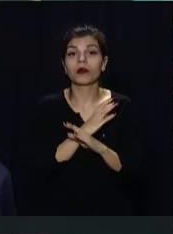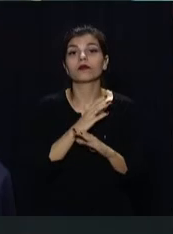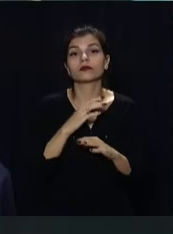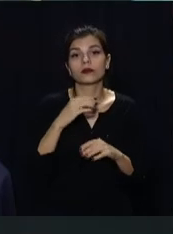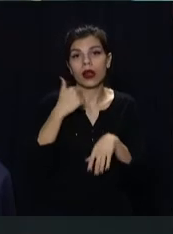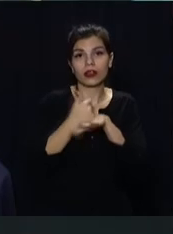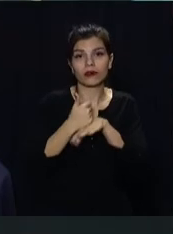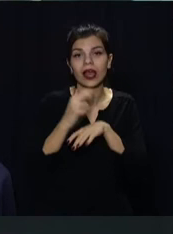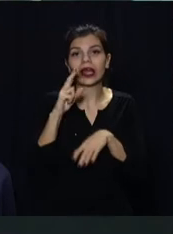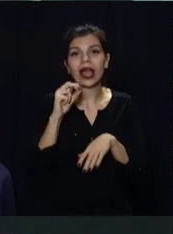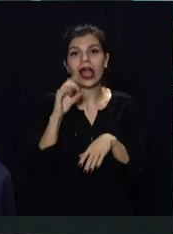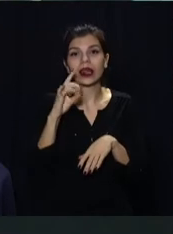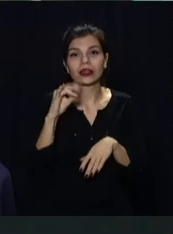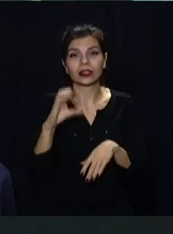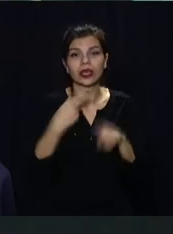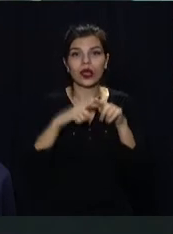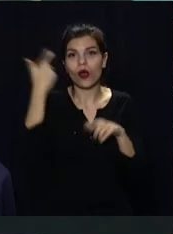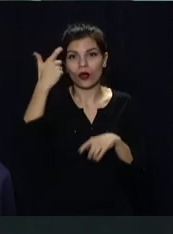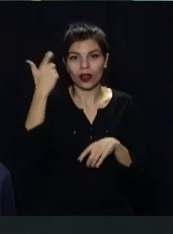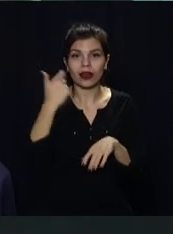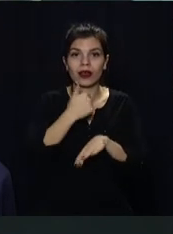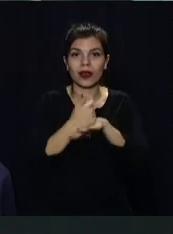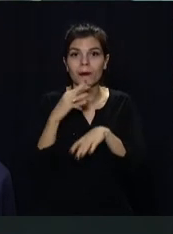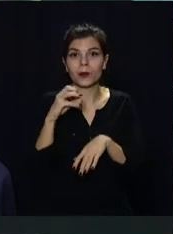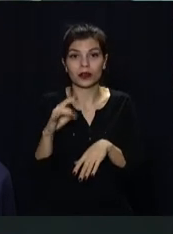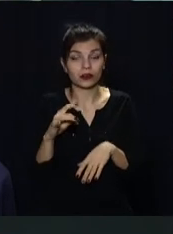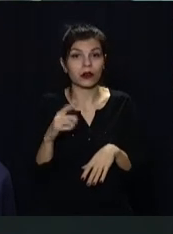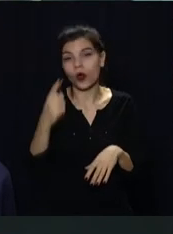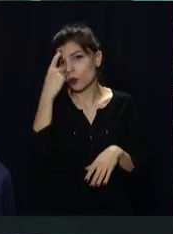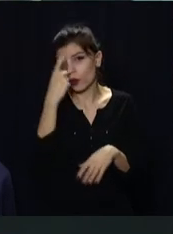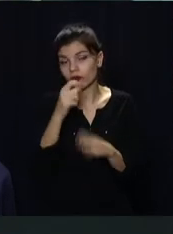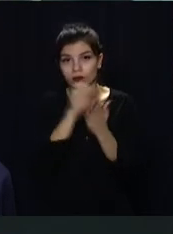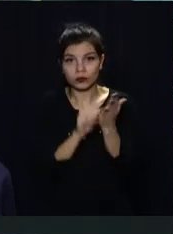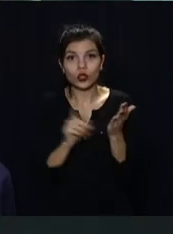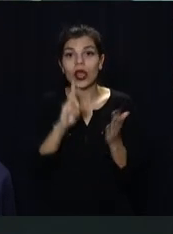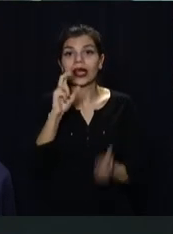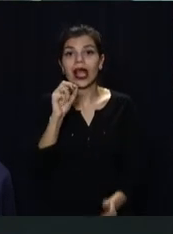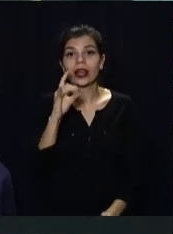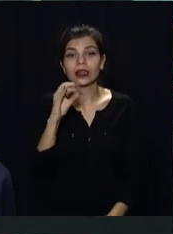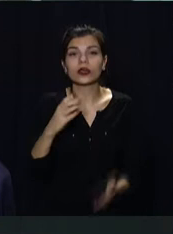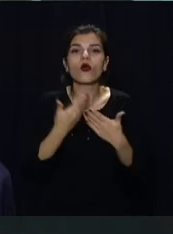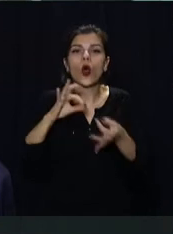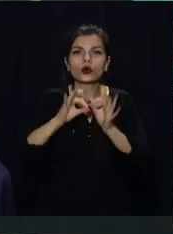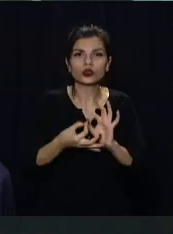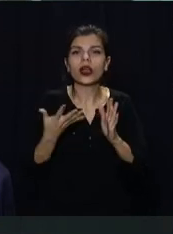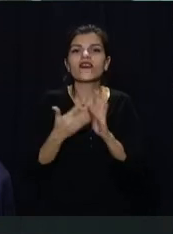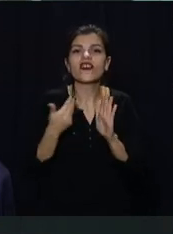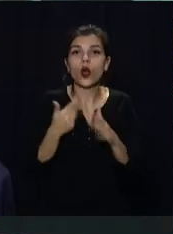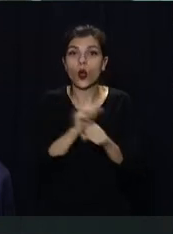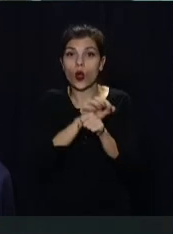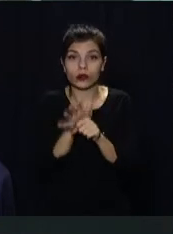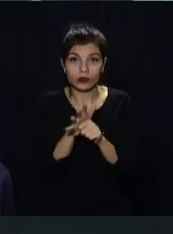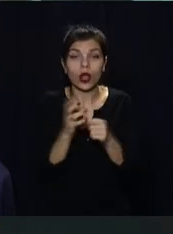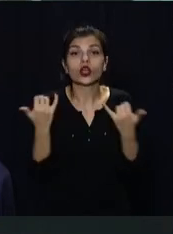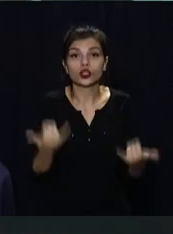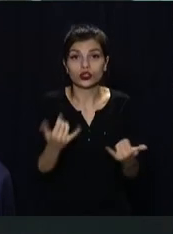Помер міський голова Харкова Геннадій Кернес. Про це у соцмережі написала його дружина. У повідомленні йдеться, що Кернес помер від